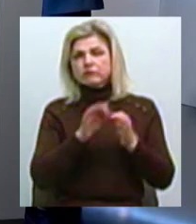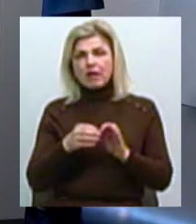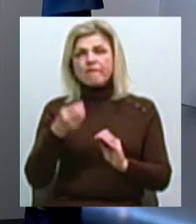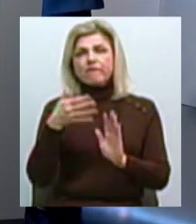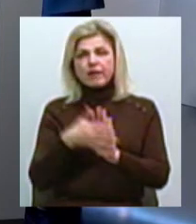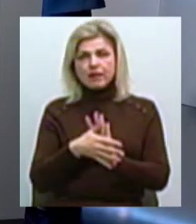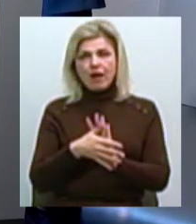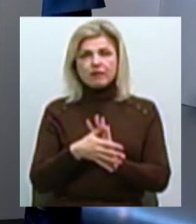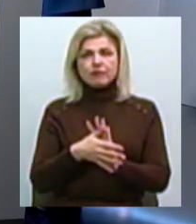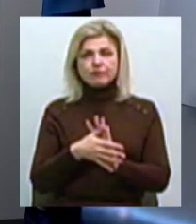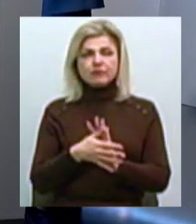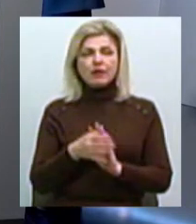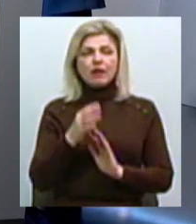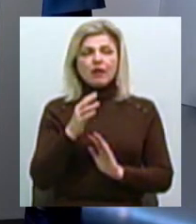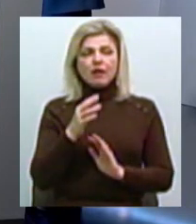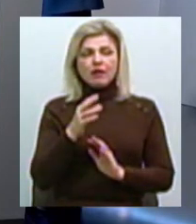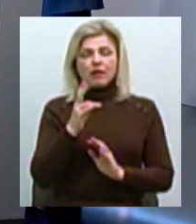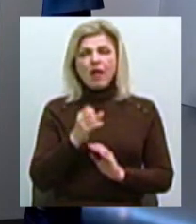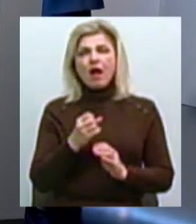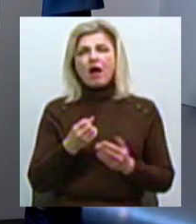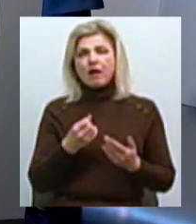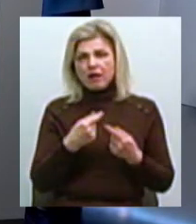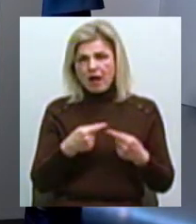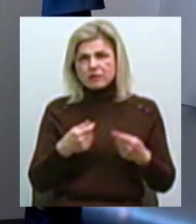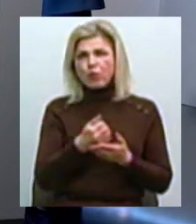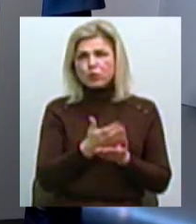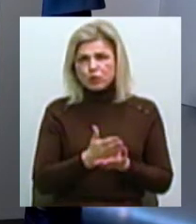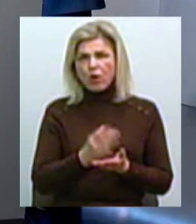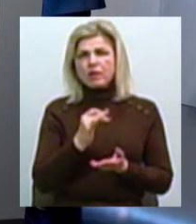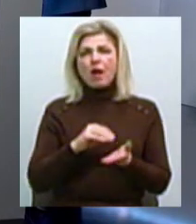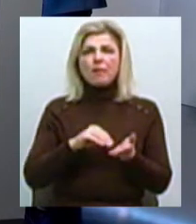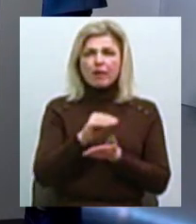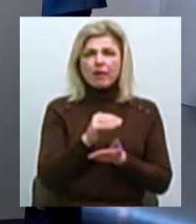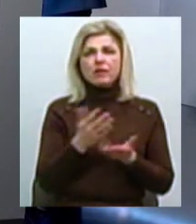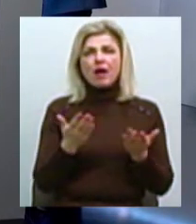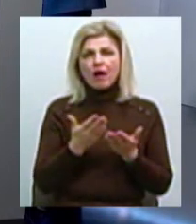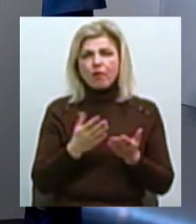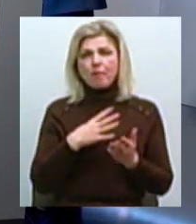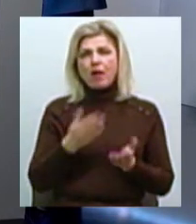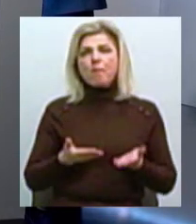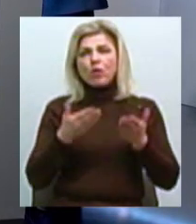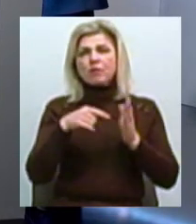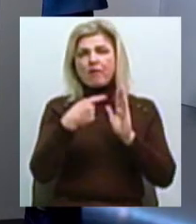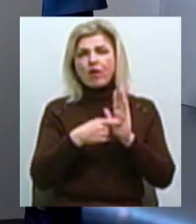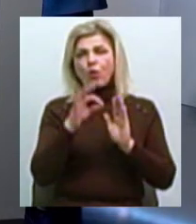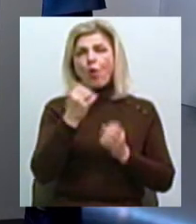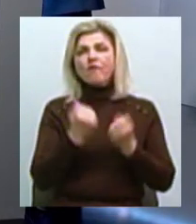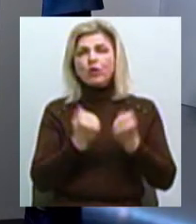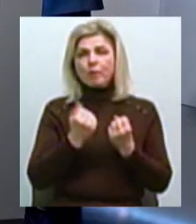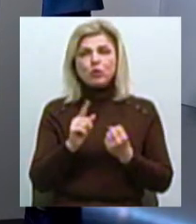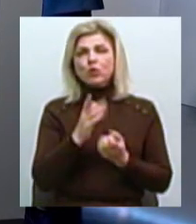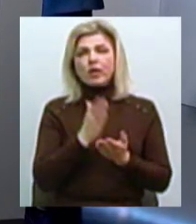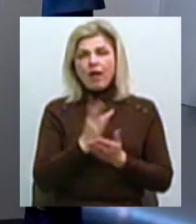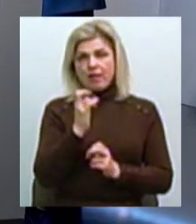на заміну комунікації, обґрунтованість витрат на придбання Там сьогодні піднімалося питання щодо автомобілів, які є на